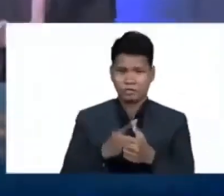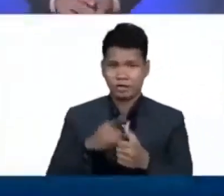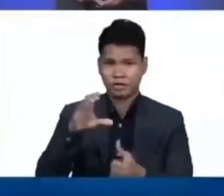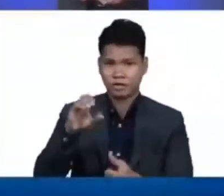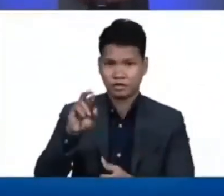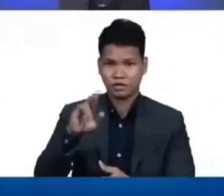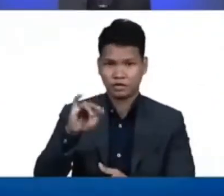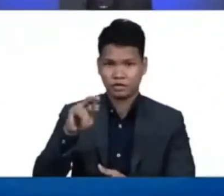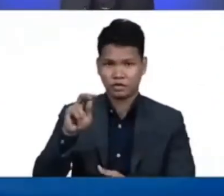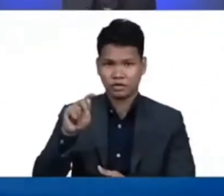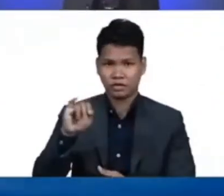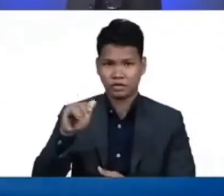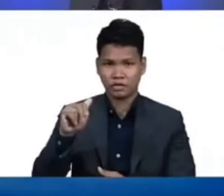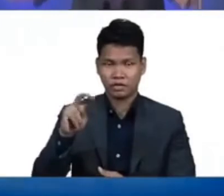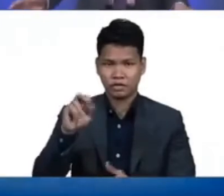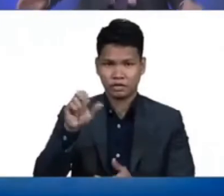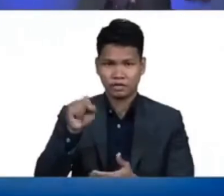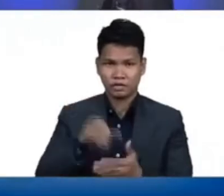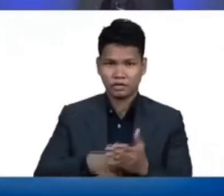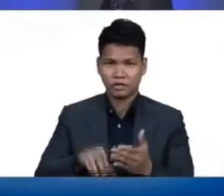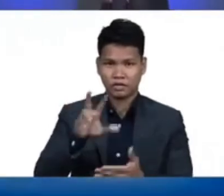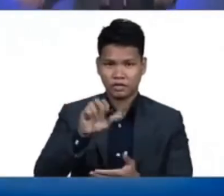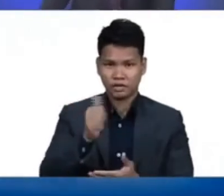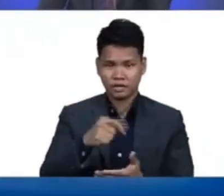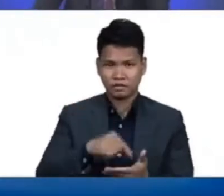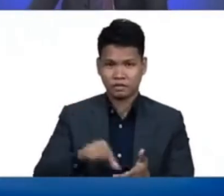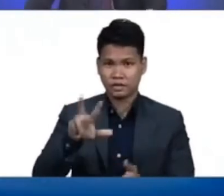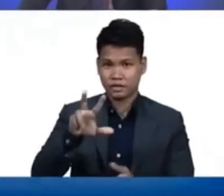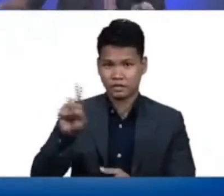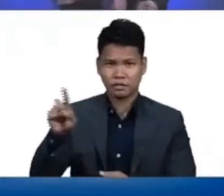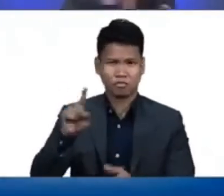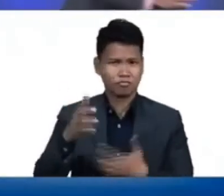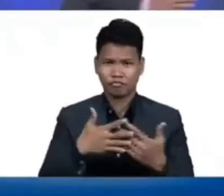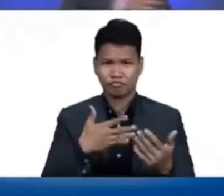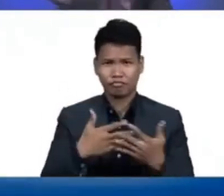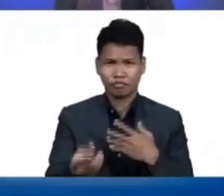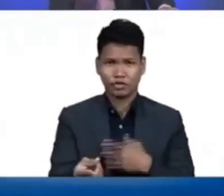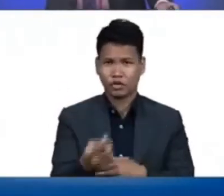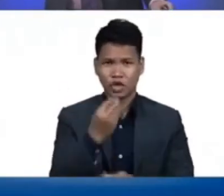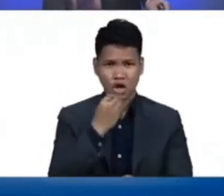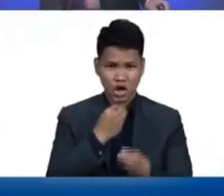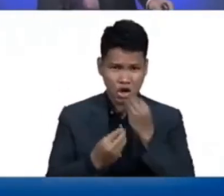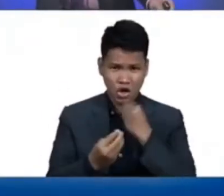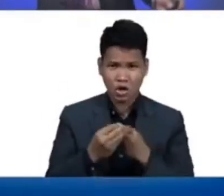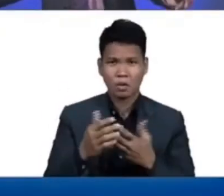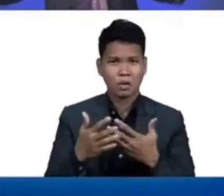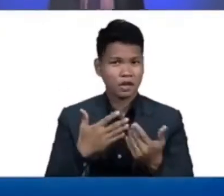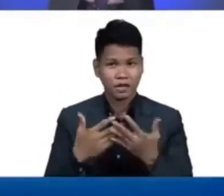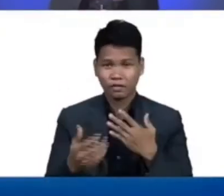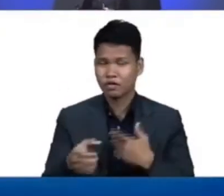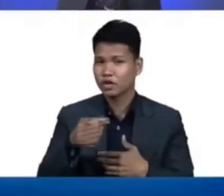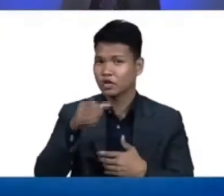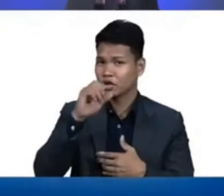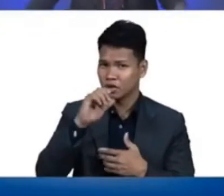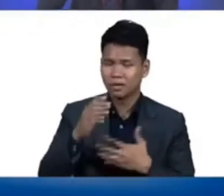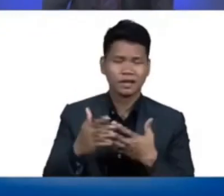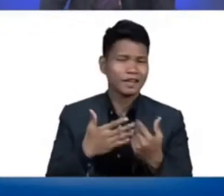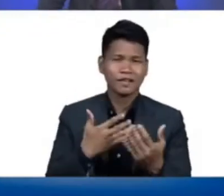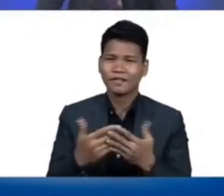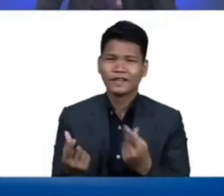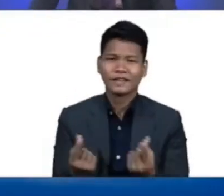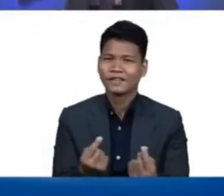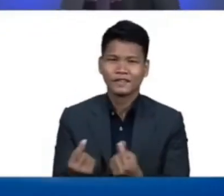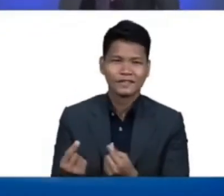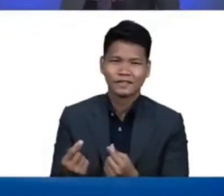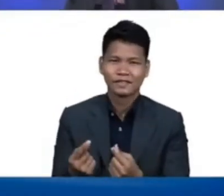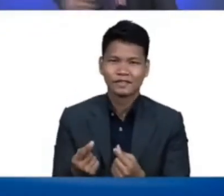.31, So whether you eat or drink, or whatever you do, kahit ano pong ating gagawin,